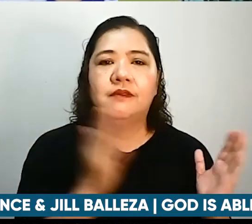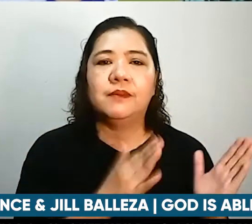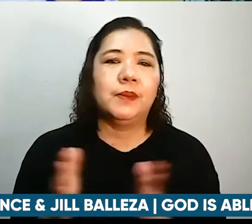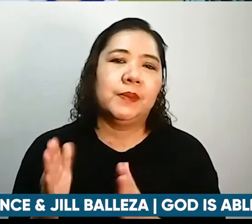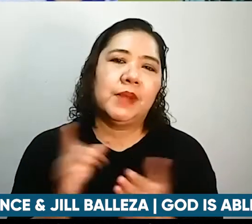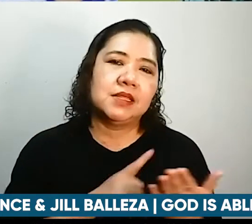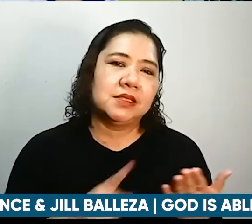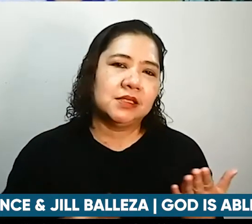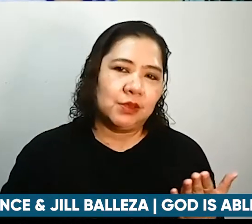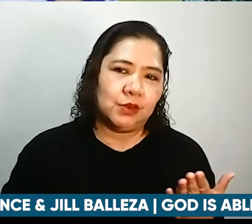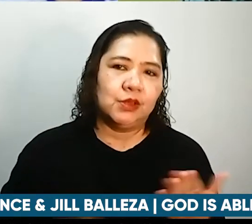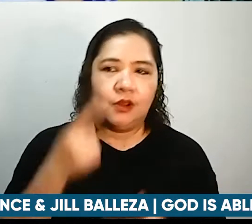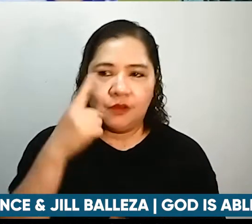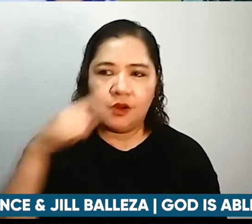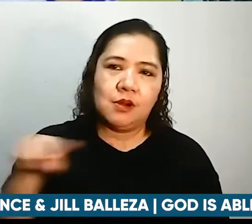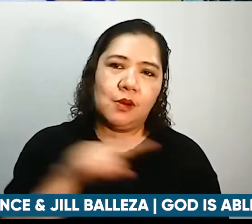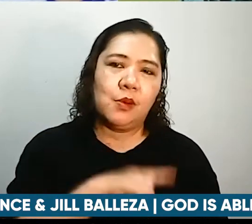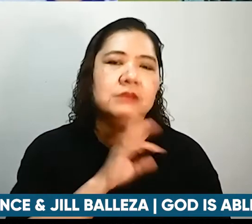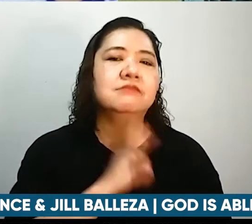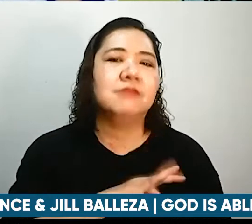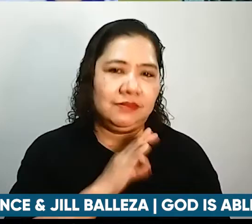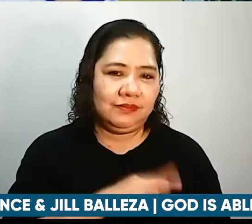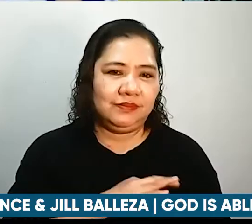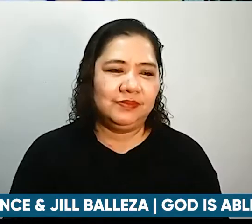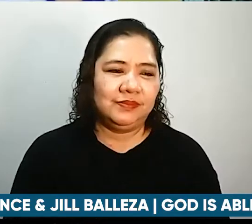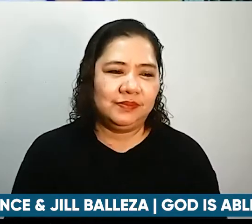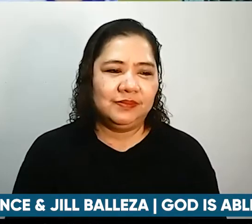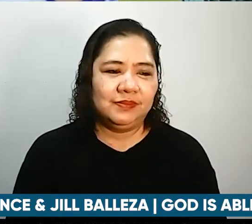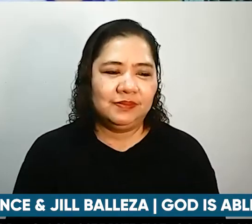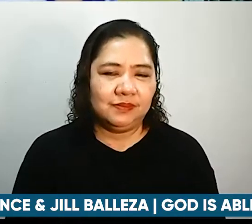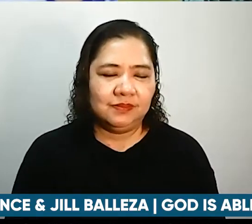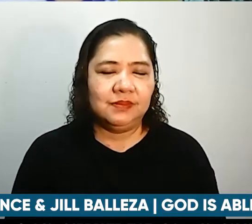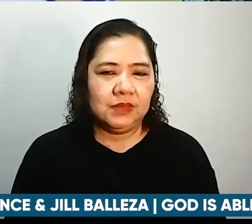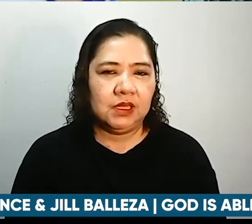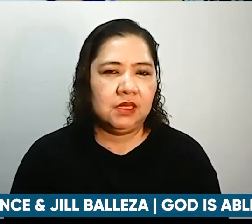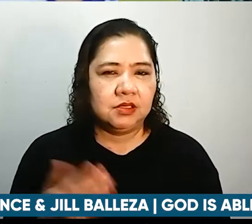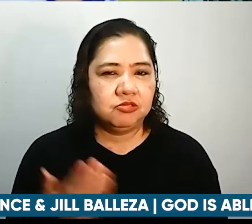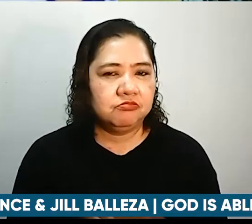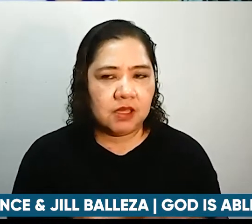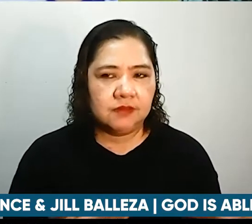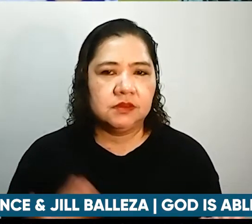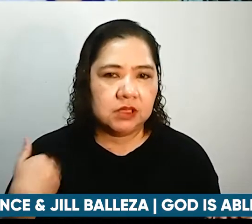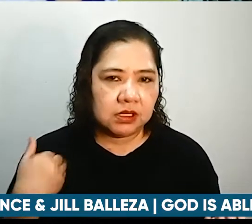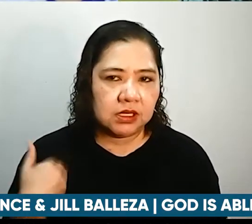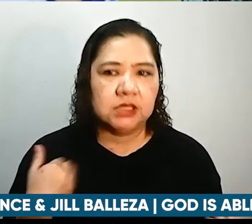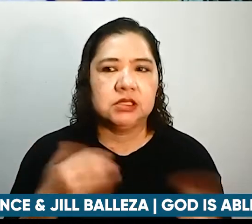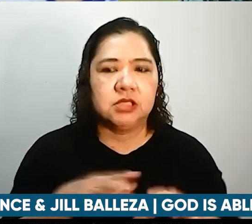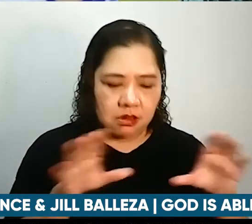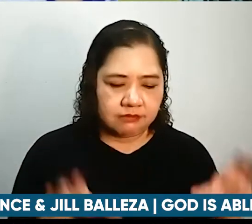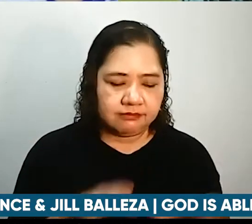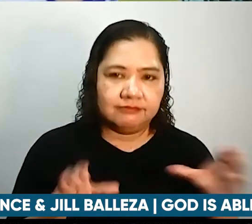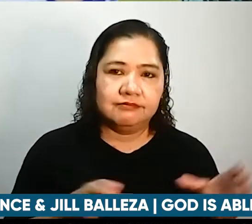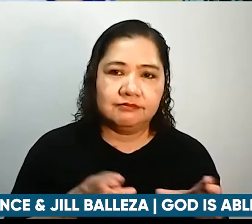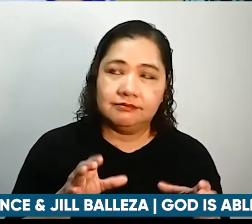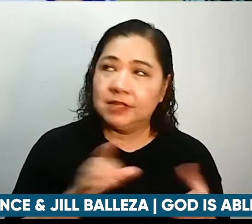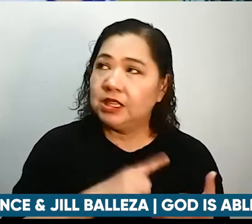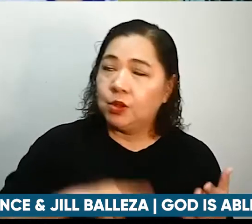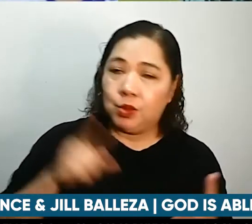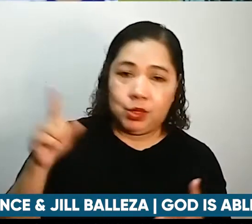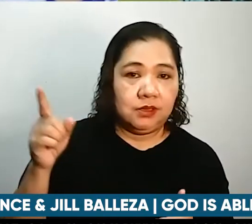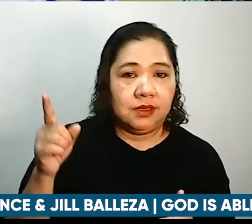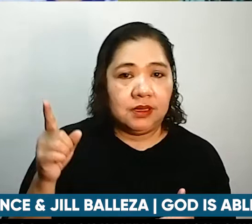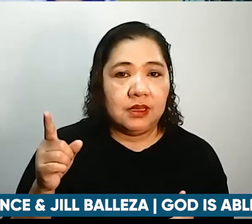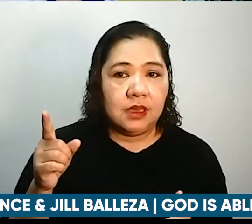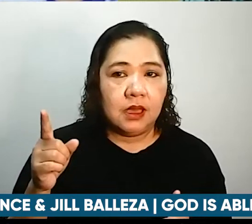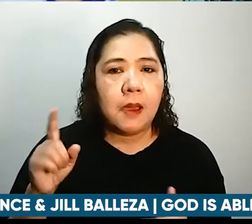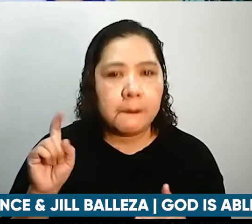always for our good kaya alam mo yun in those things na may pinagagawa siya talagang we pray about